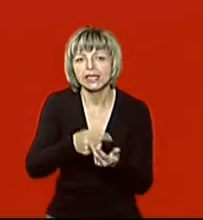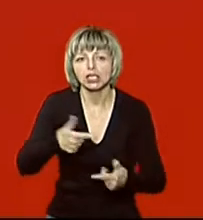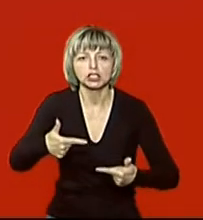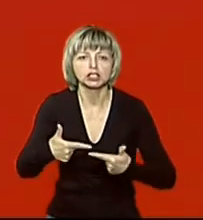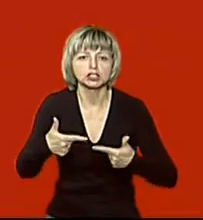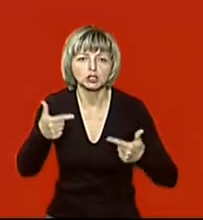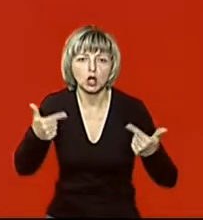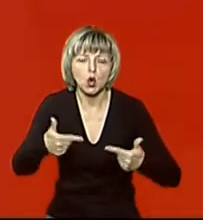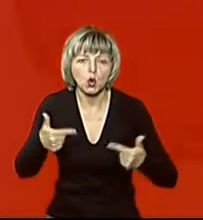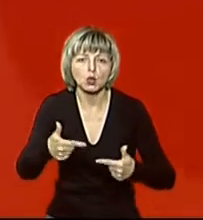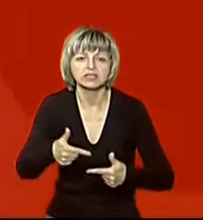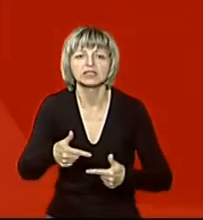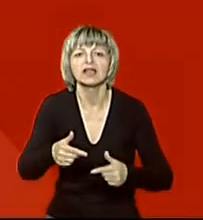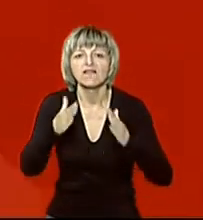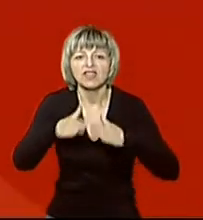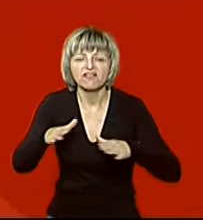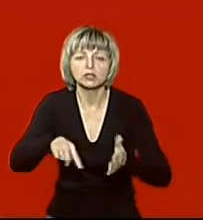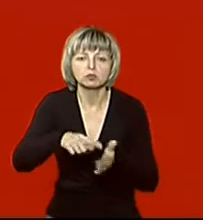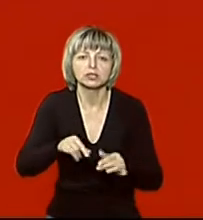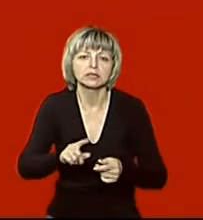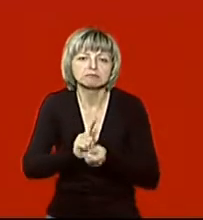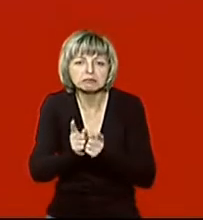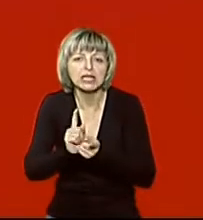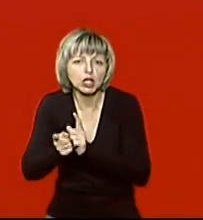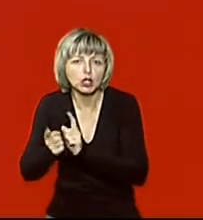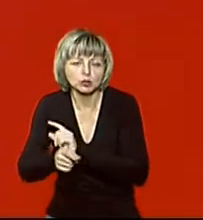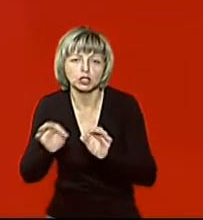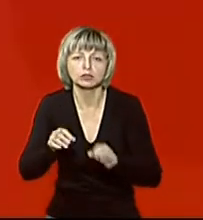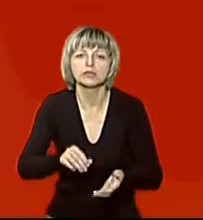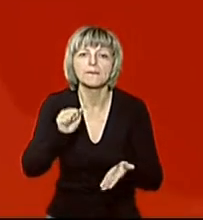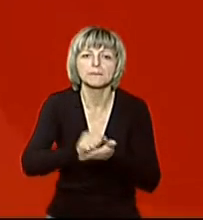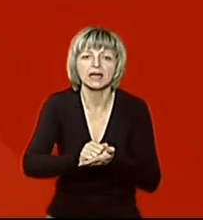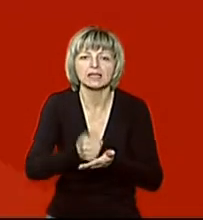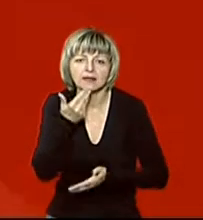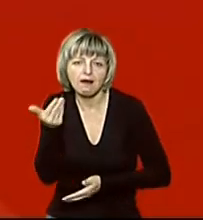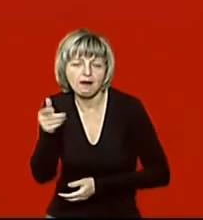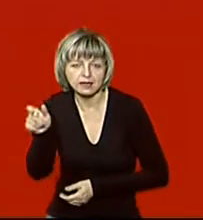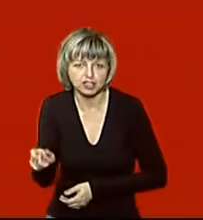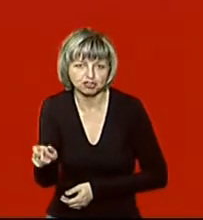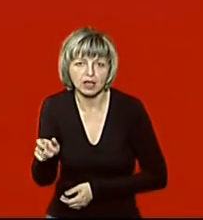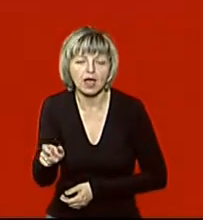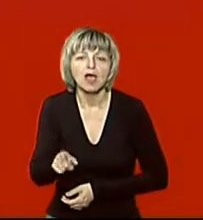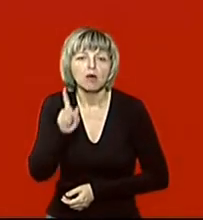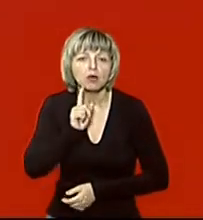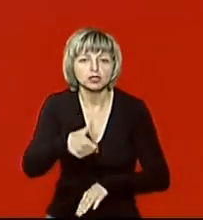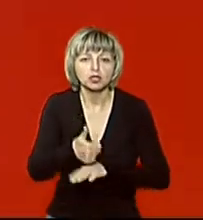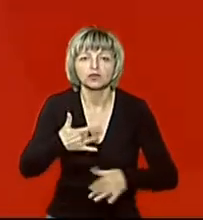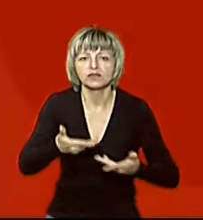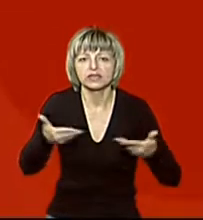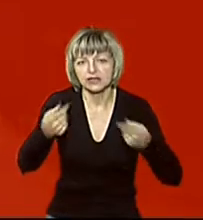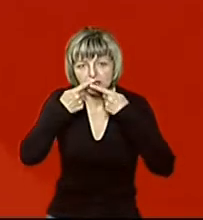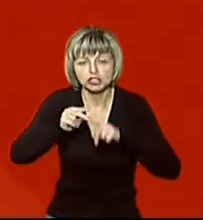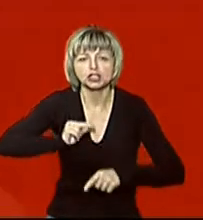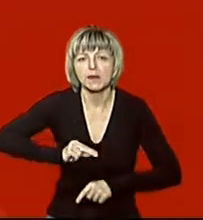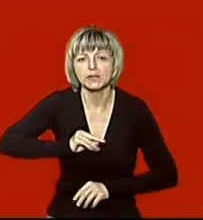наметовому містечку, постійно змінюється, розповіла Суспільному прес-АТШ фестивалю Анастасія Передрій. Доки на головній сцені технічні